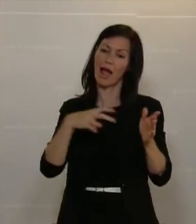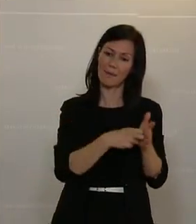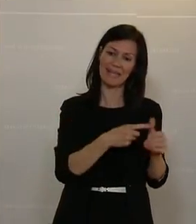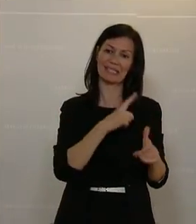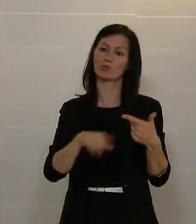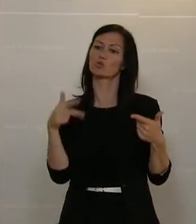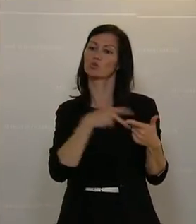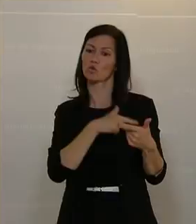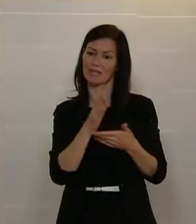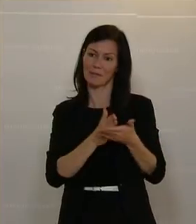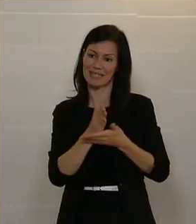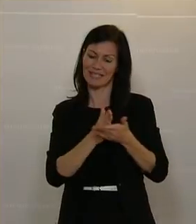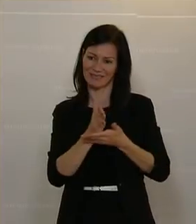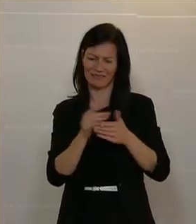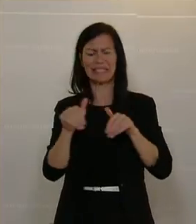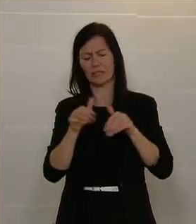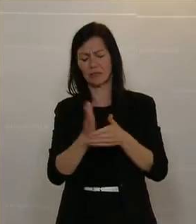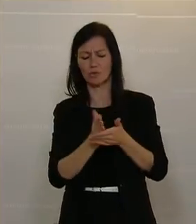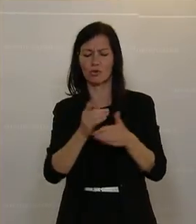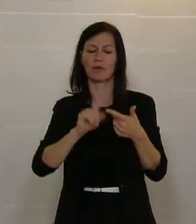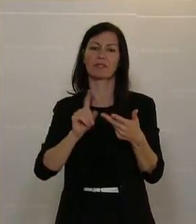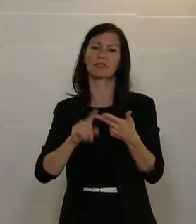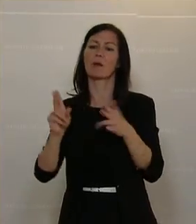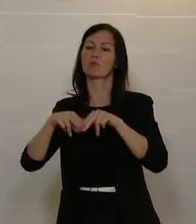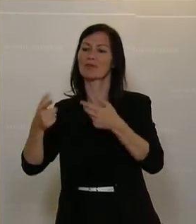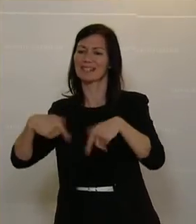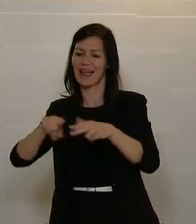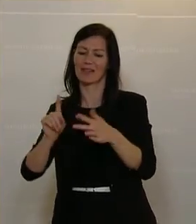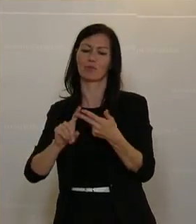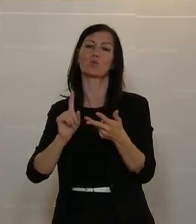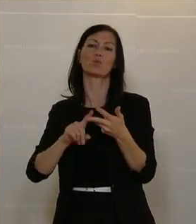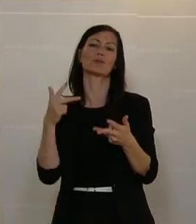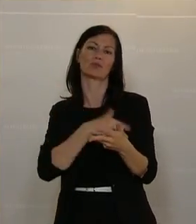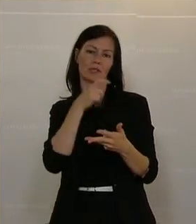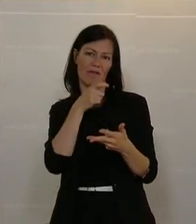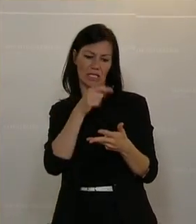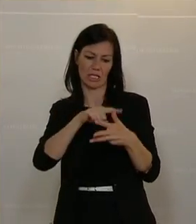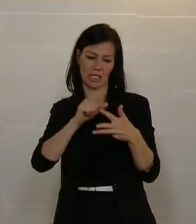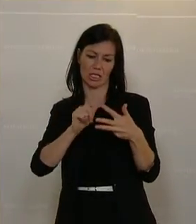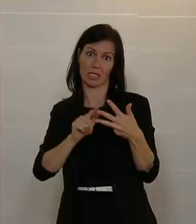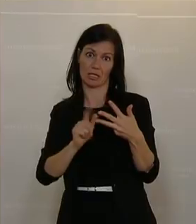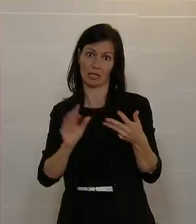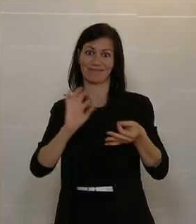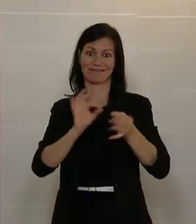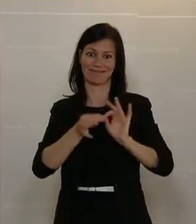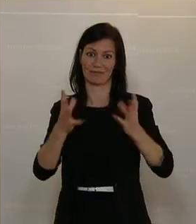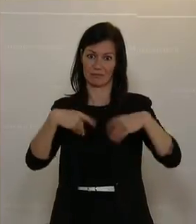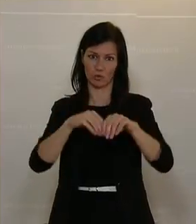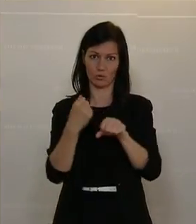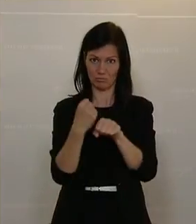Sozialministerium, Service, den Ländern und den Sozialversicherungen. Ich glaube, es ist wirklich notwendig, dass wir alle Kräfte